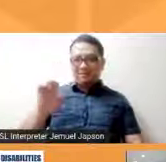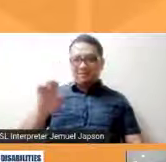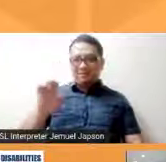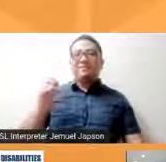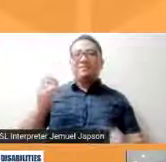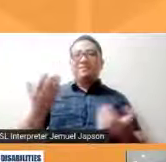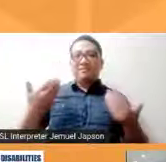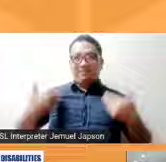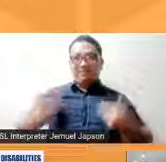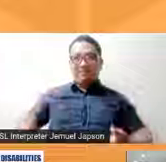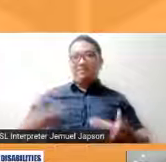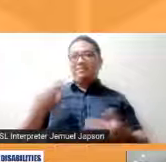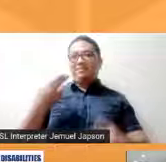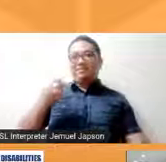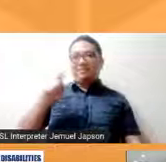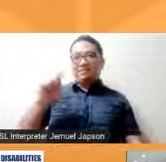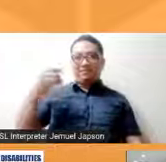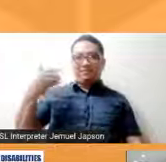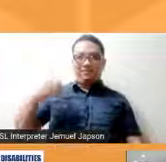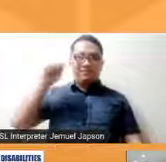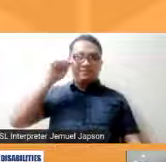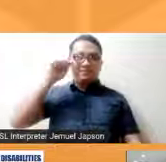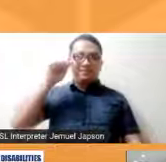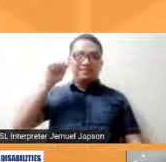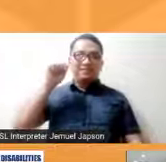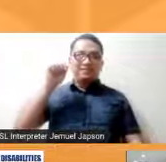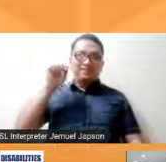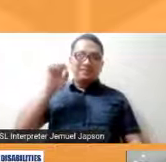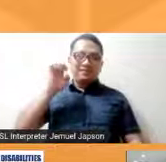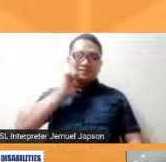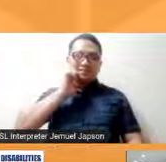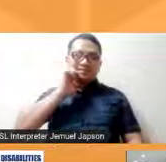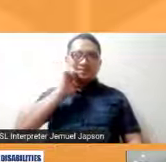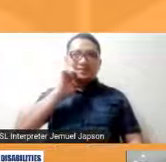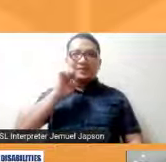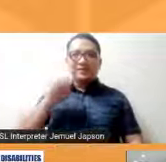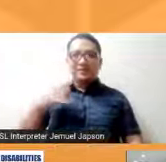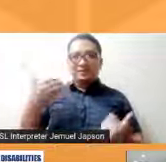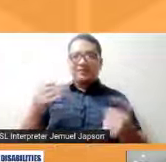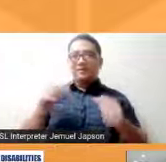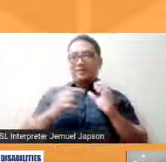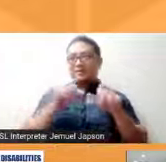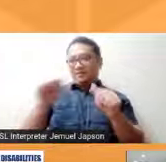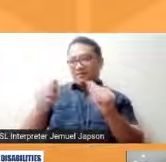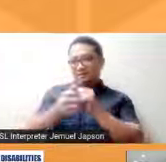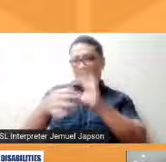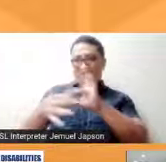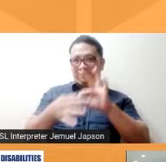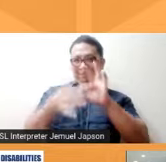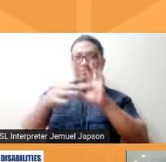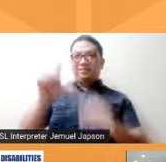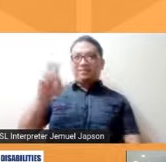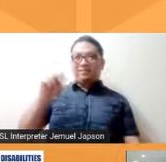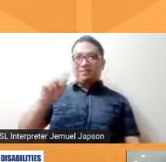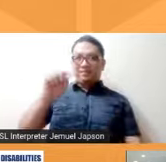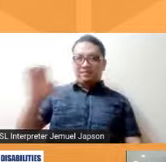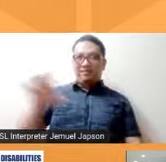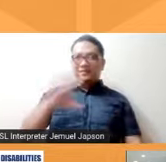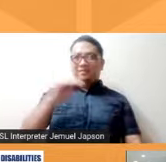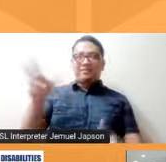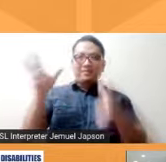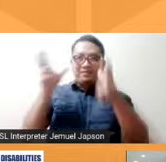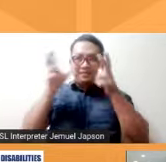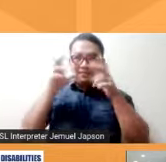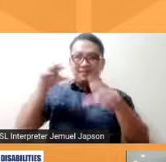ako po si Antoinette Eduardo at ang programang ito ay nabuo po dahil sa pakitipagtulungan ng Lente at napapakinggan po